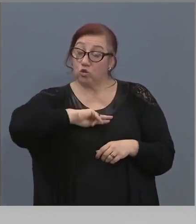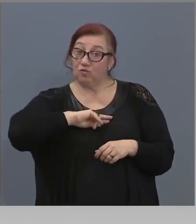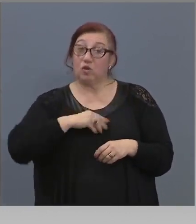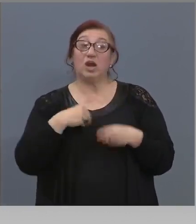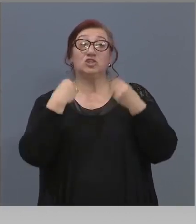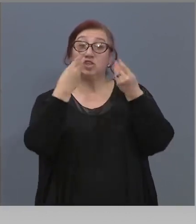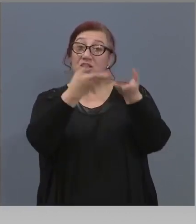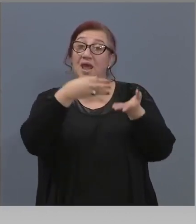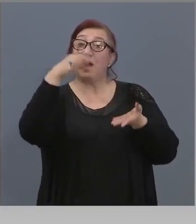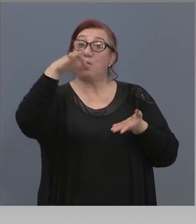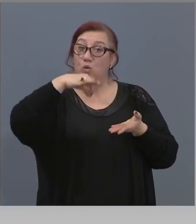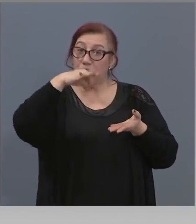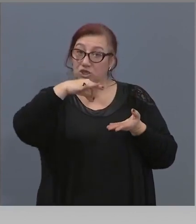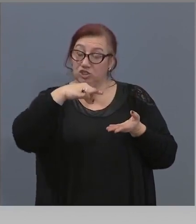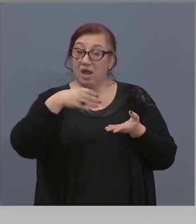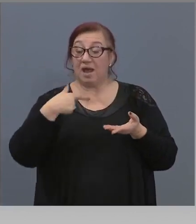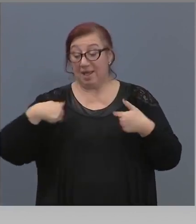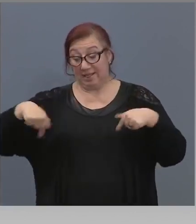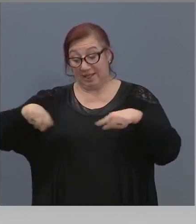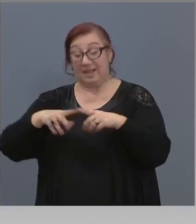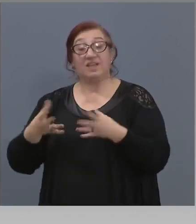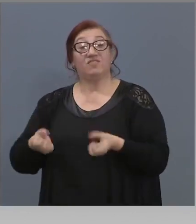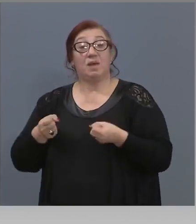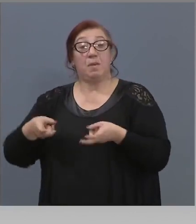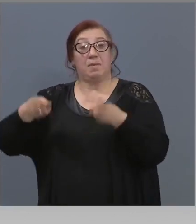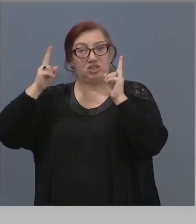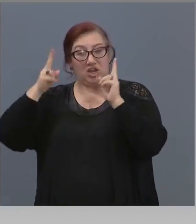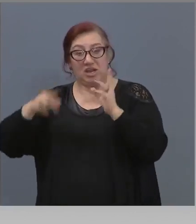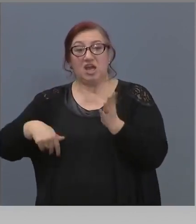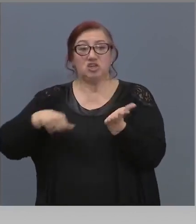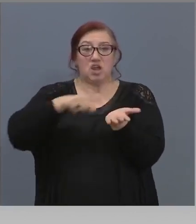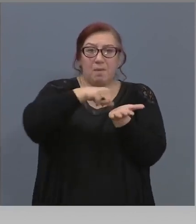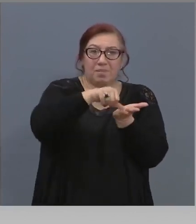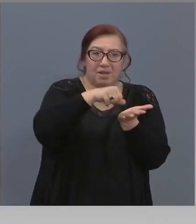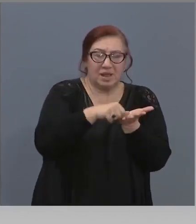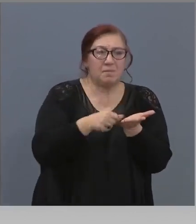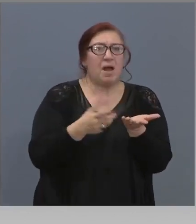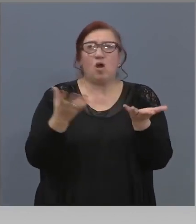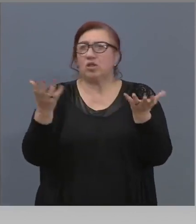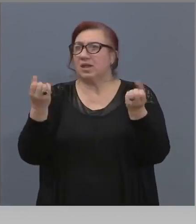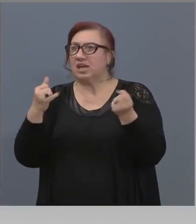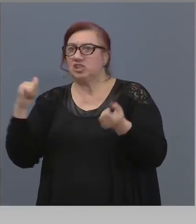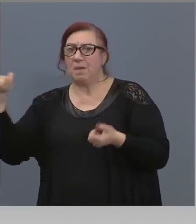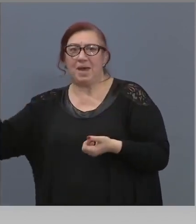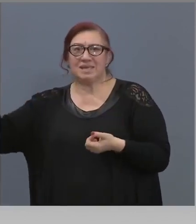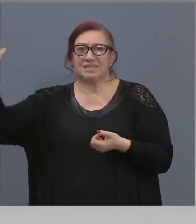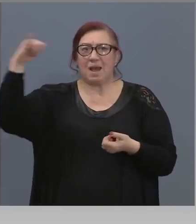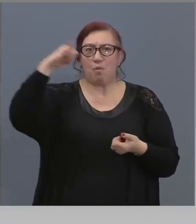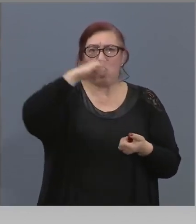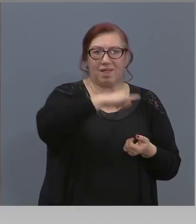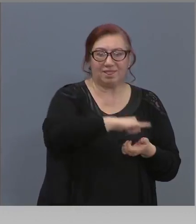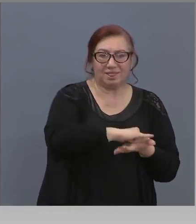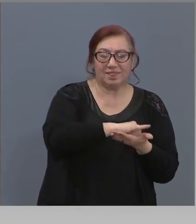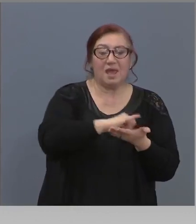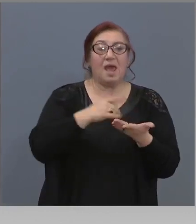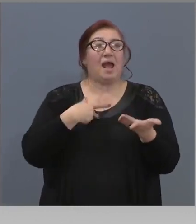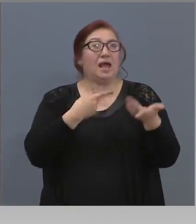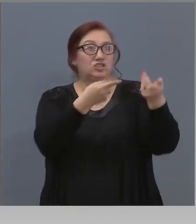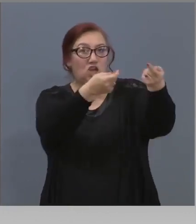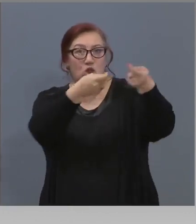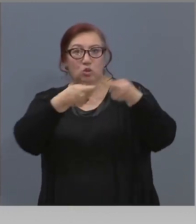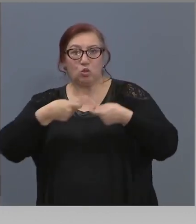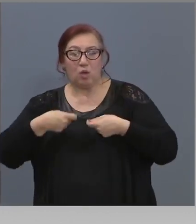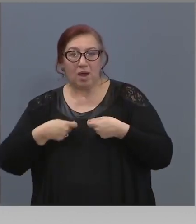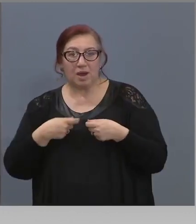поръчка, да вземе решение, да ги платиме. После, откъде, как ще дойда самолет, как ще ги докарваме. И не мога си представите